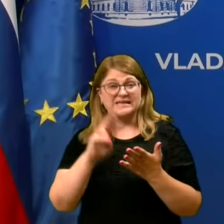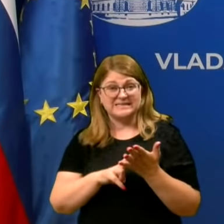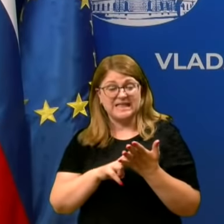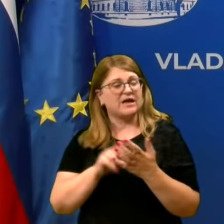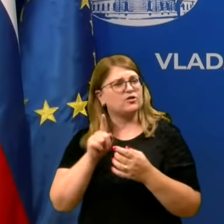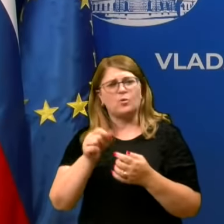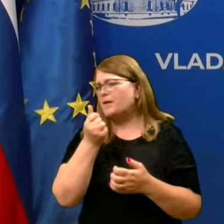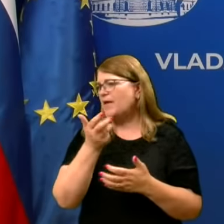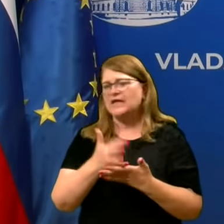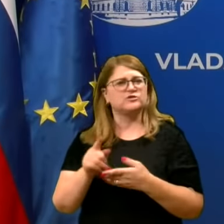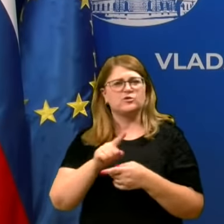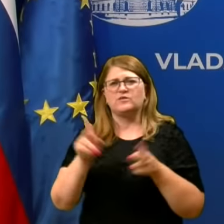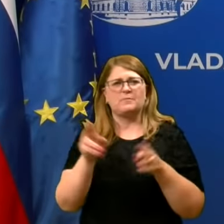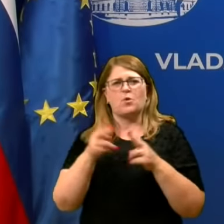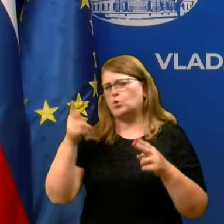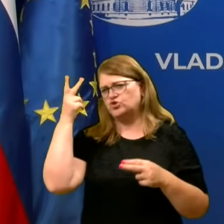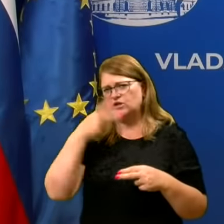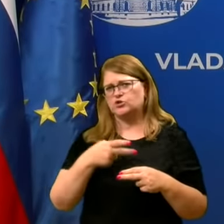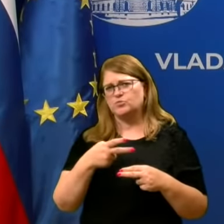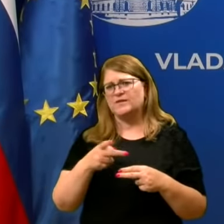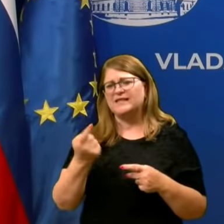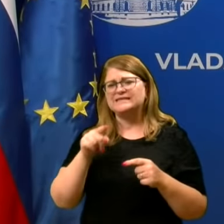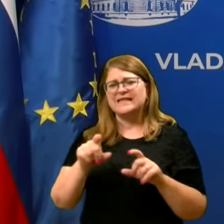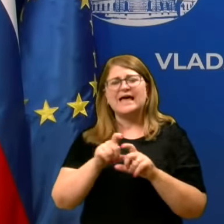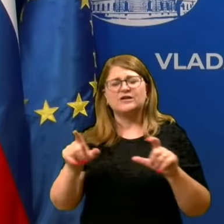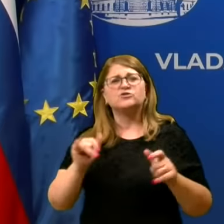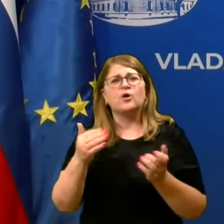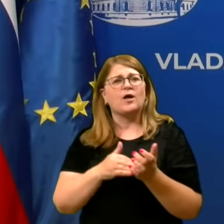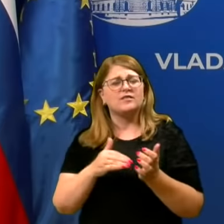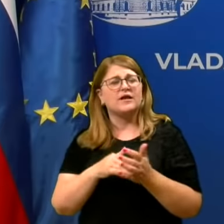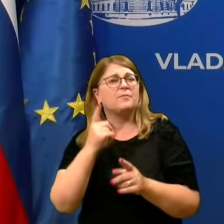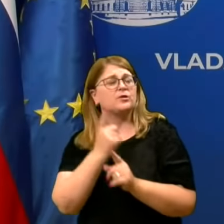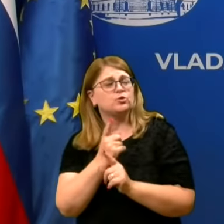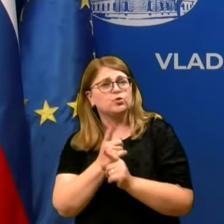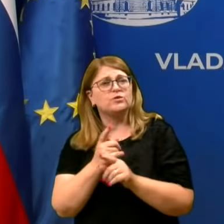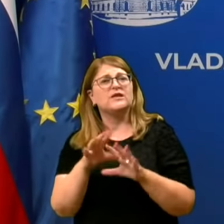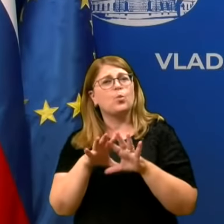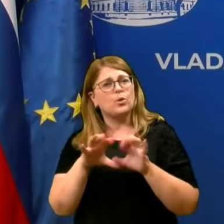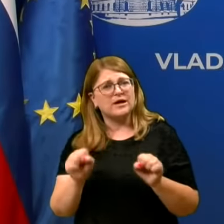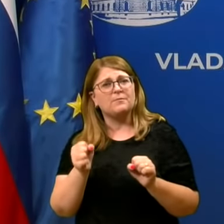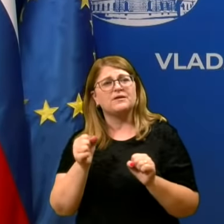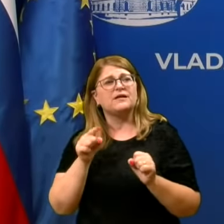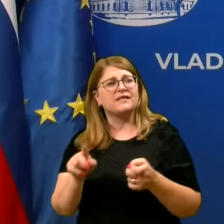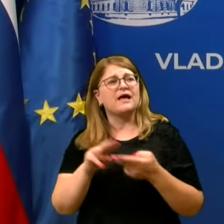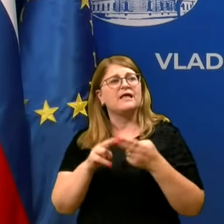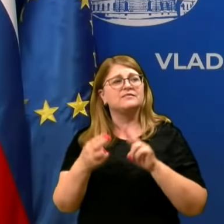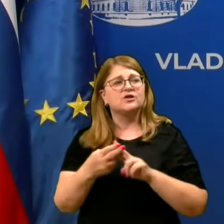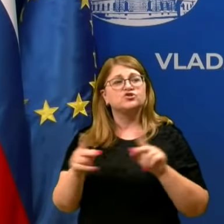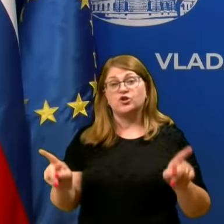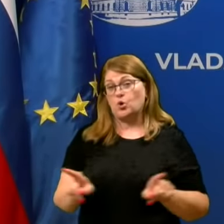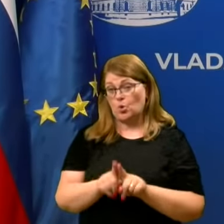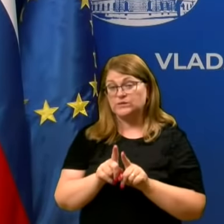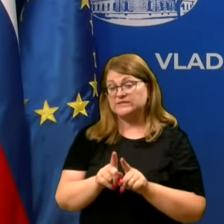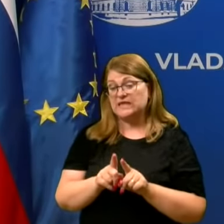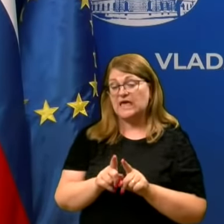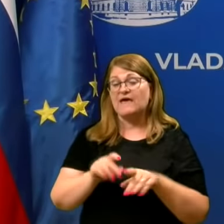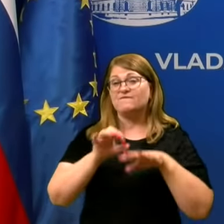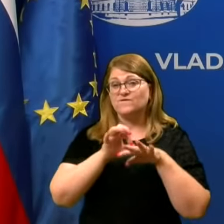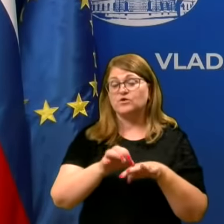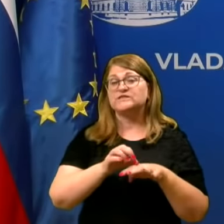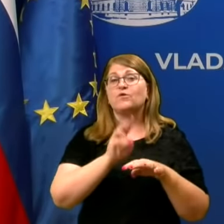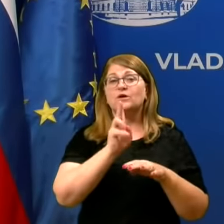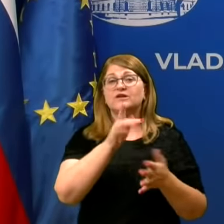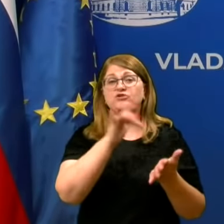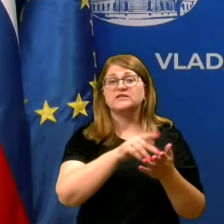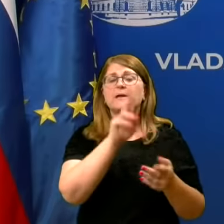enostavno ni mogoče razumeti in iz teh razlogov je treba tudi ukrepati na tak način, kot se je. V odstav UKC